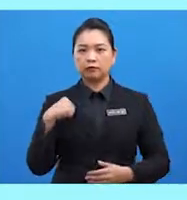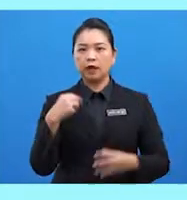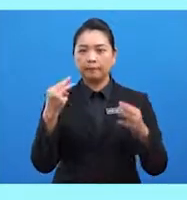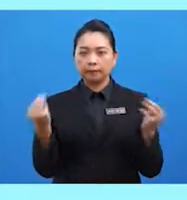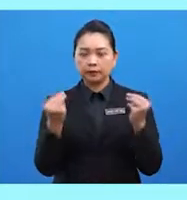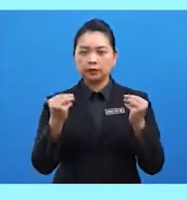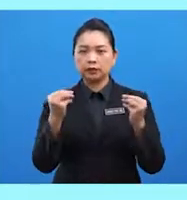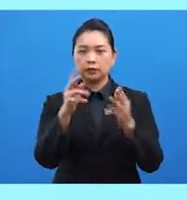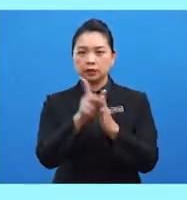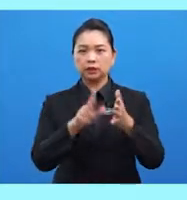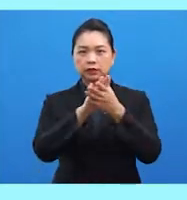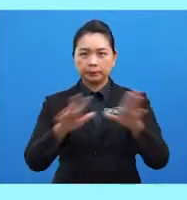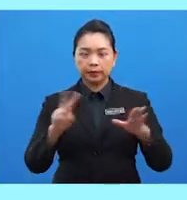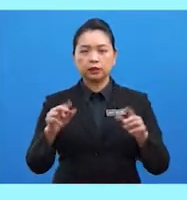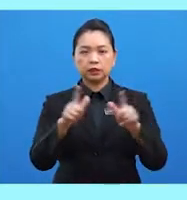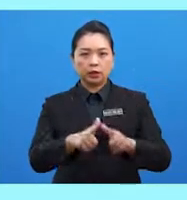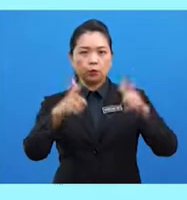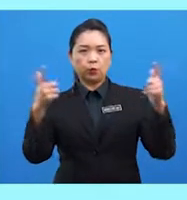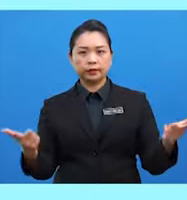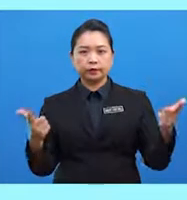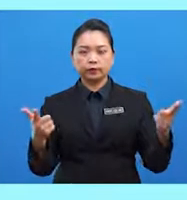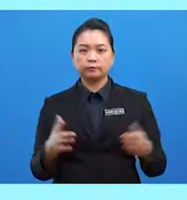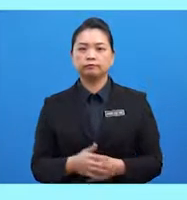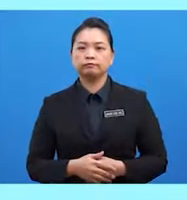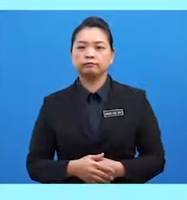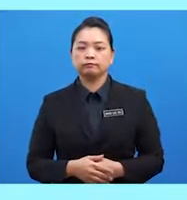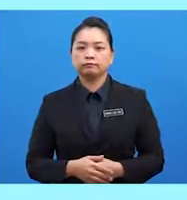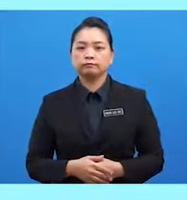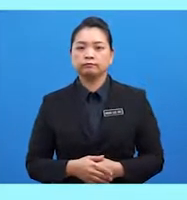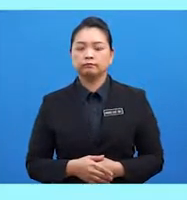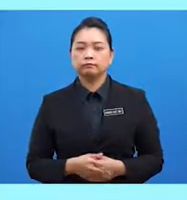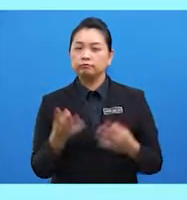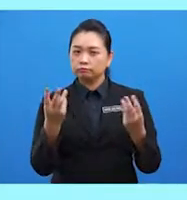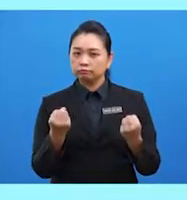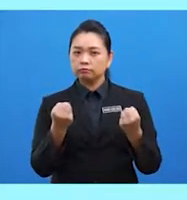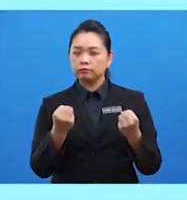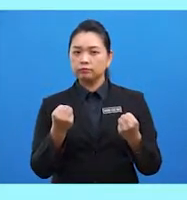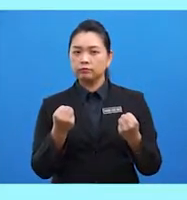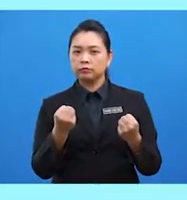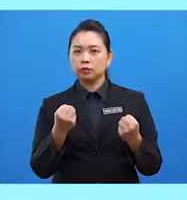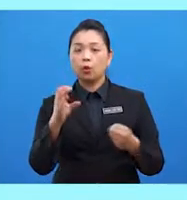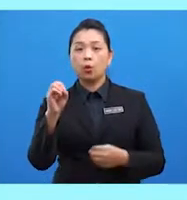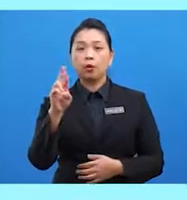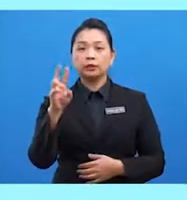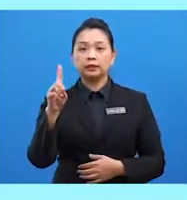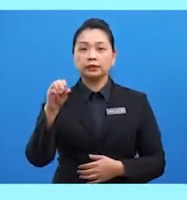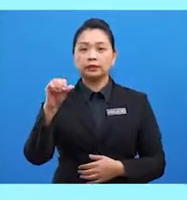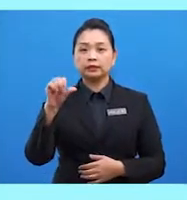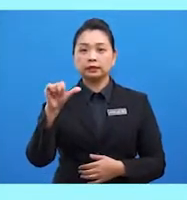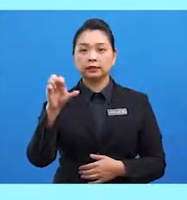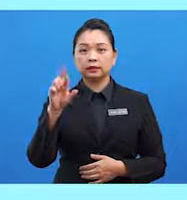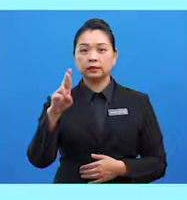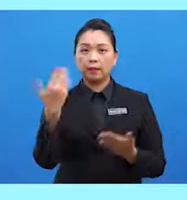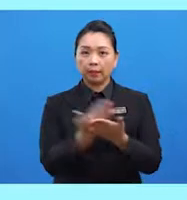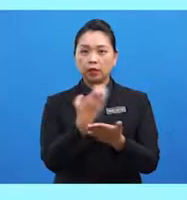diperluaskan. Memperjuangkan order baru ekonomi dunia kerana ketidakadilan negara